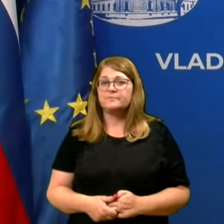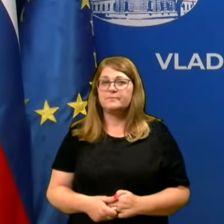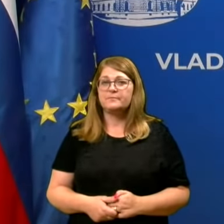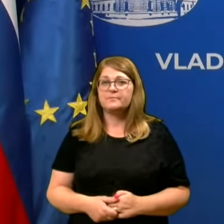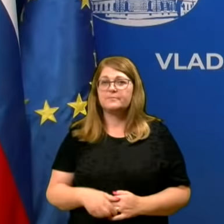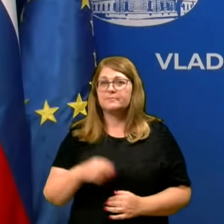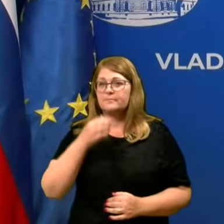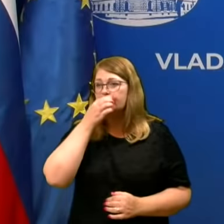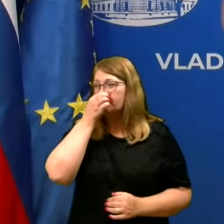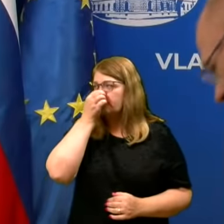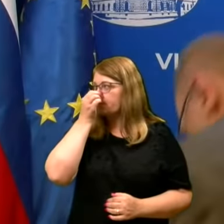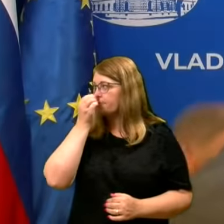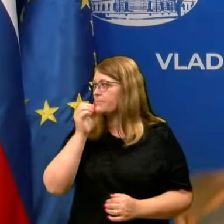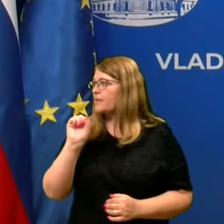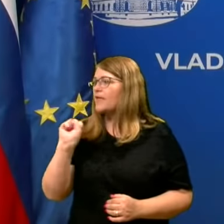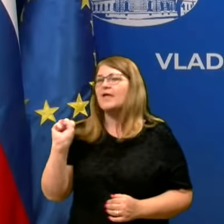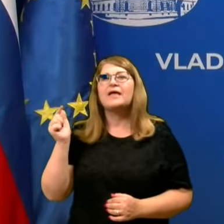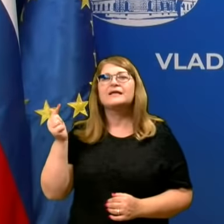Tadeja vrtuve ceste,